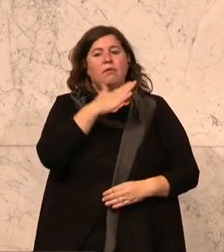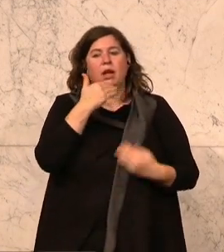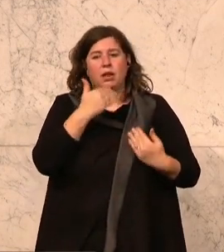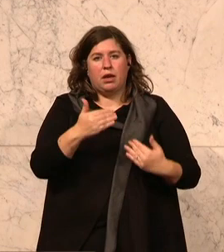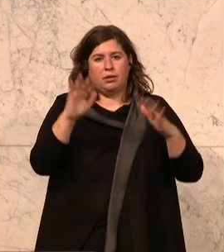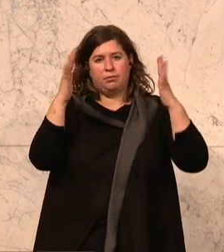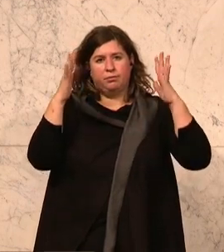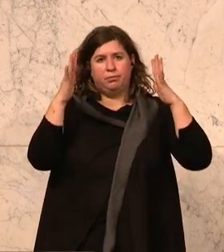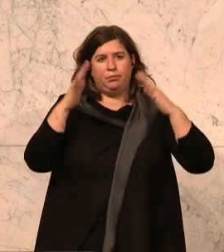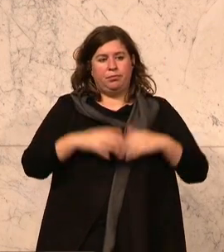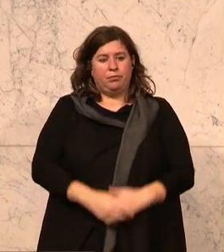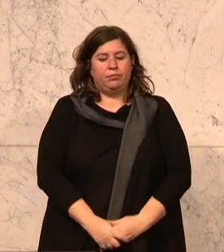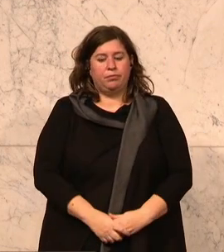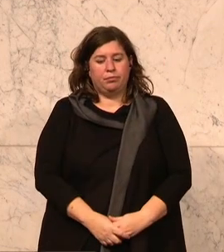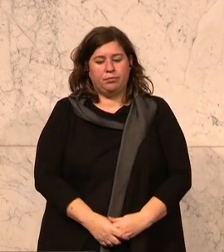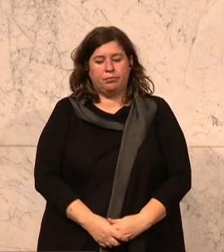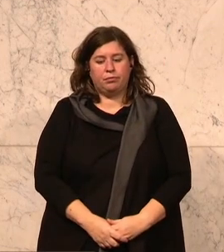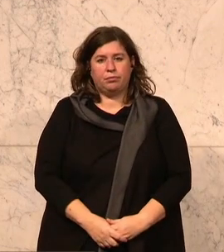Applaus